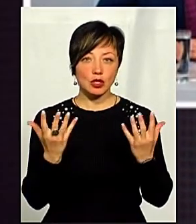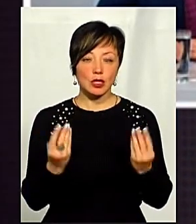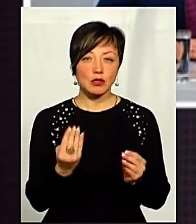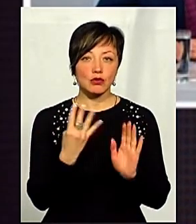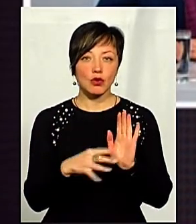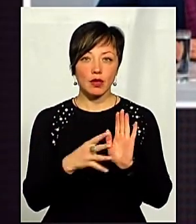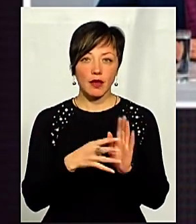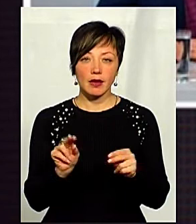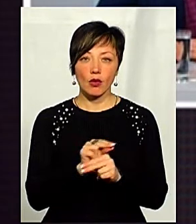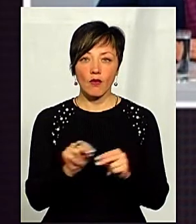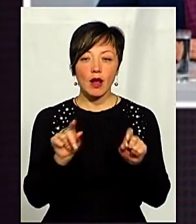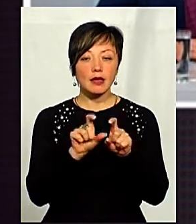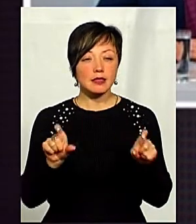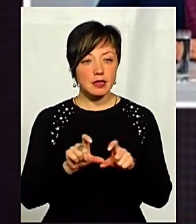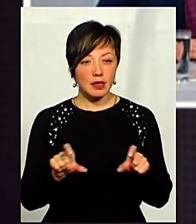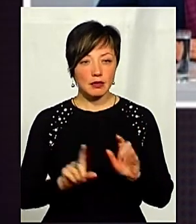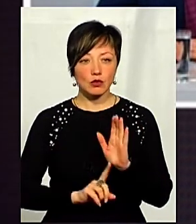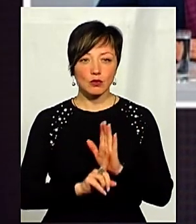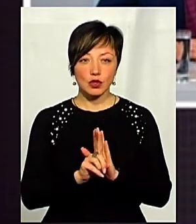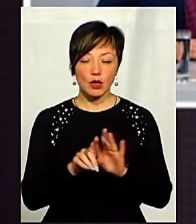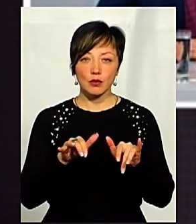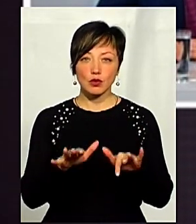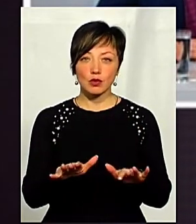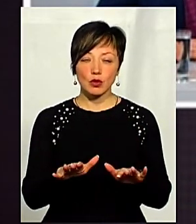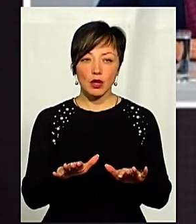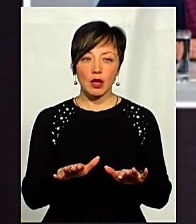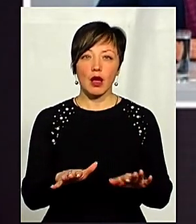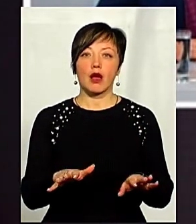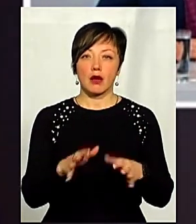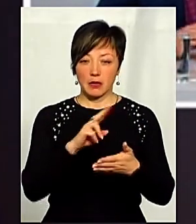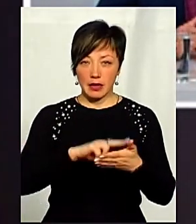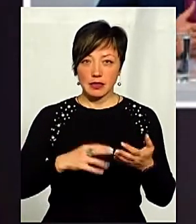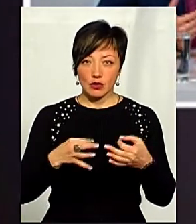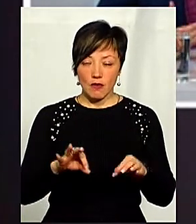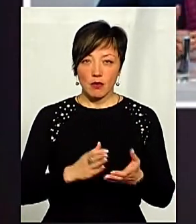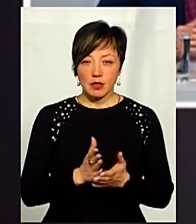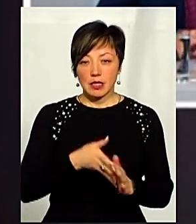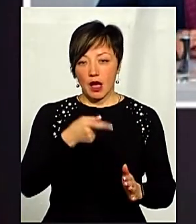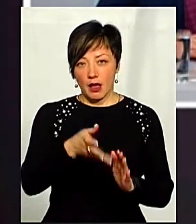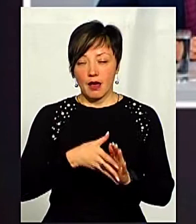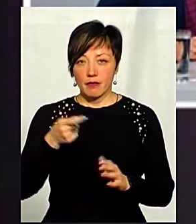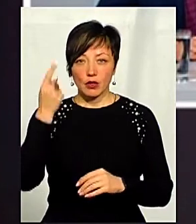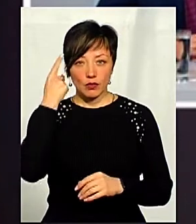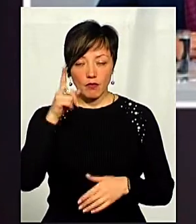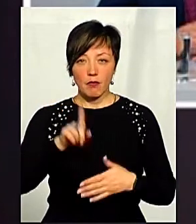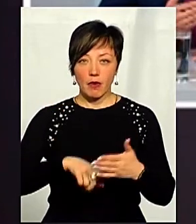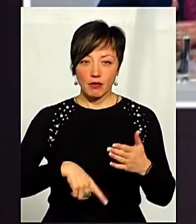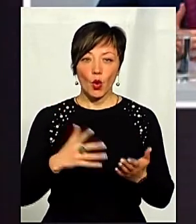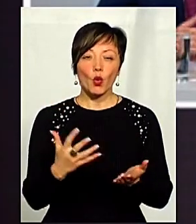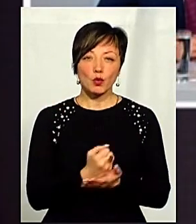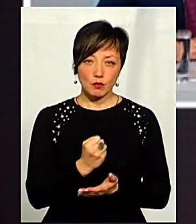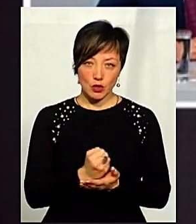день 49 лікувальних закладів, вони розпочали процедуру контрактації цих послуг, подали відповідні заявки, і я впевнений, вони